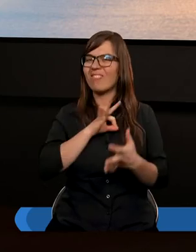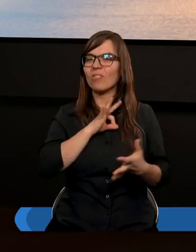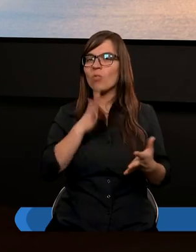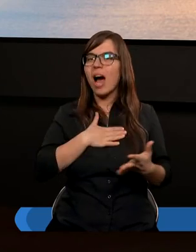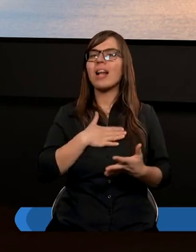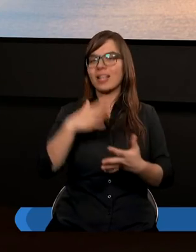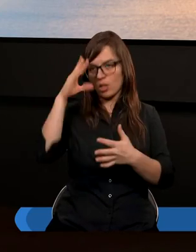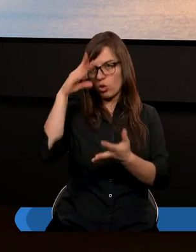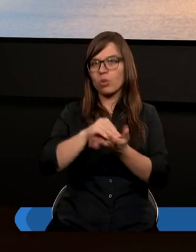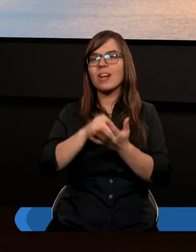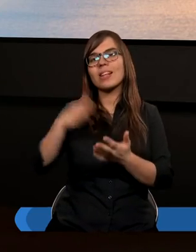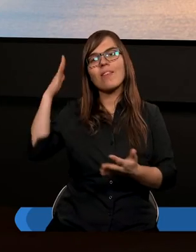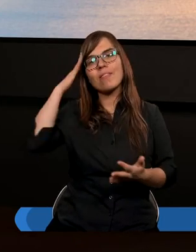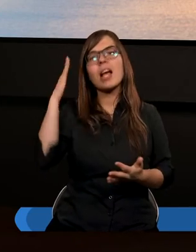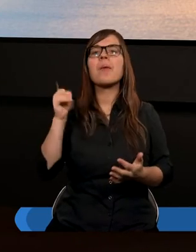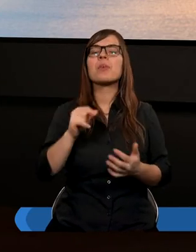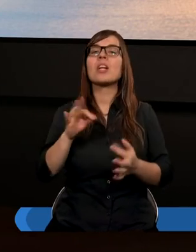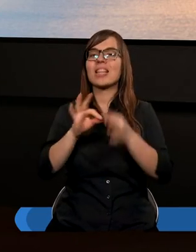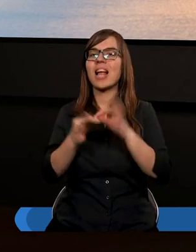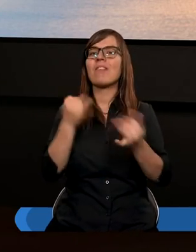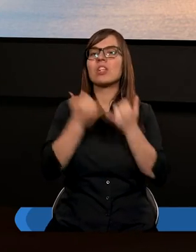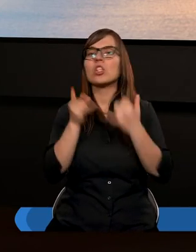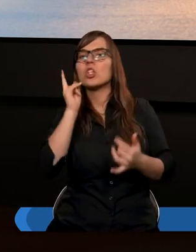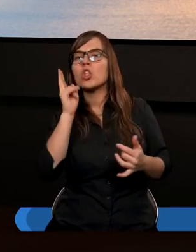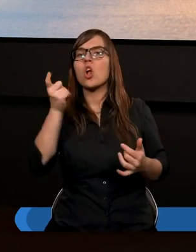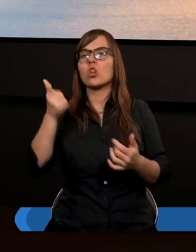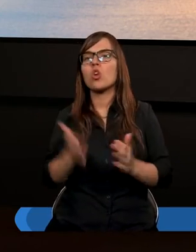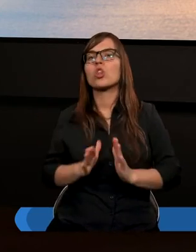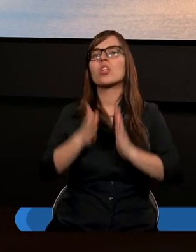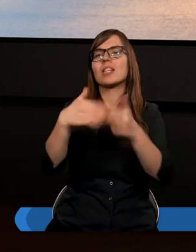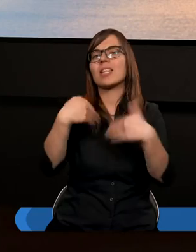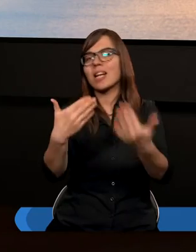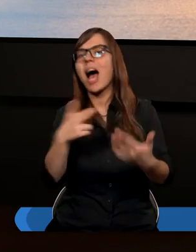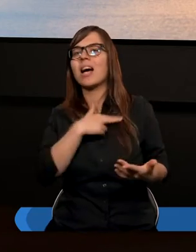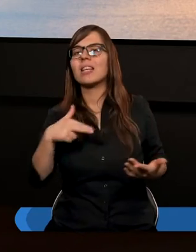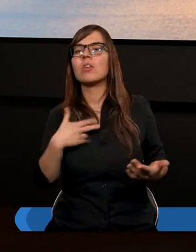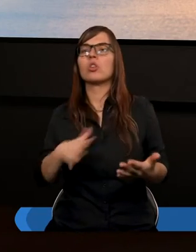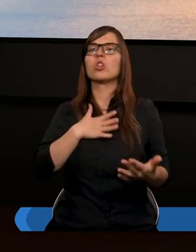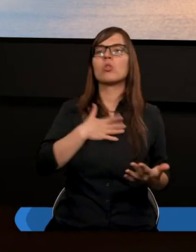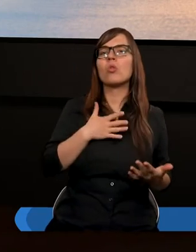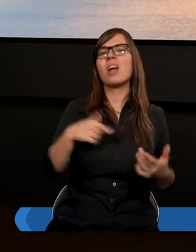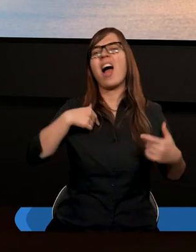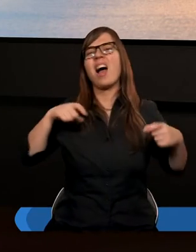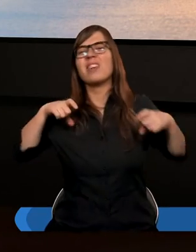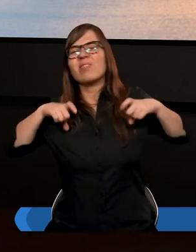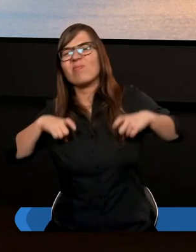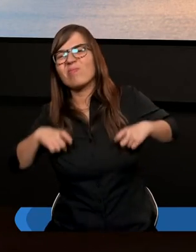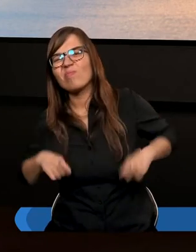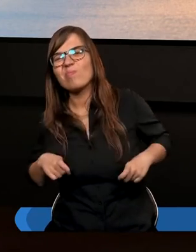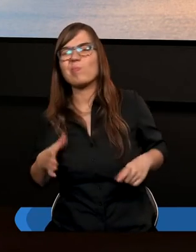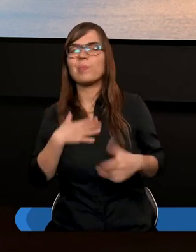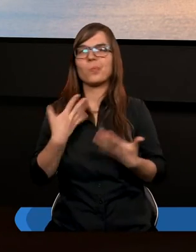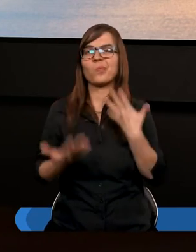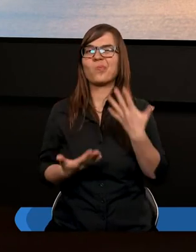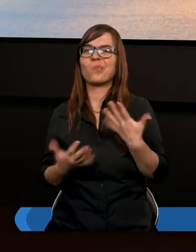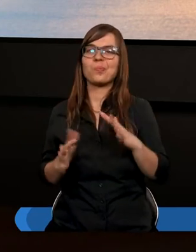doświadczenia wiemy nawet jeżeli ktoś coś nam ofiaruje no jakoś tak czuje się przymuszony to nie jest to